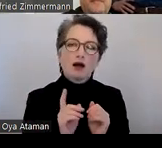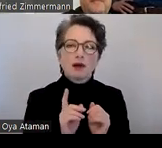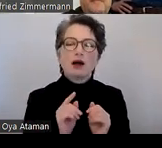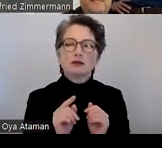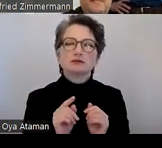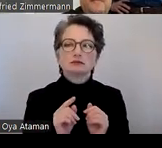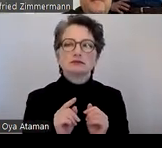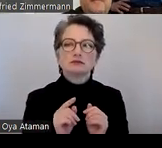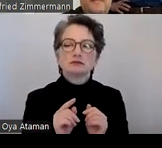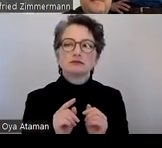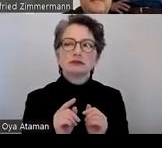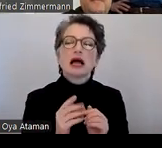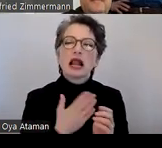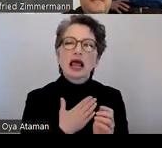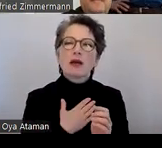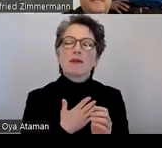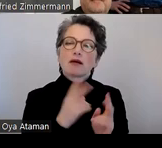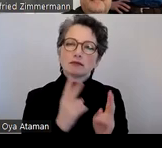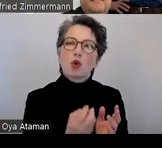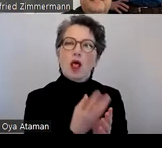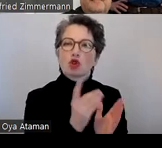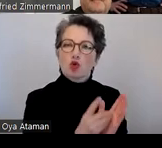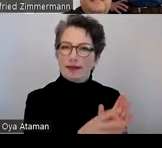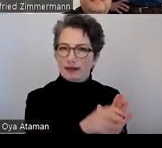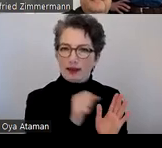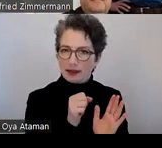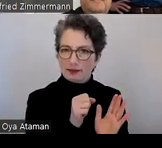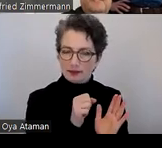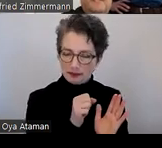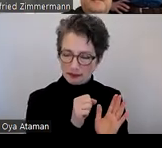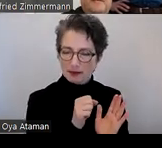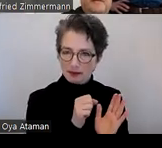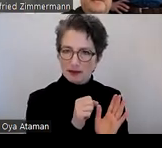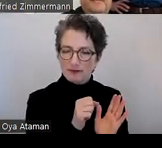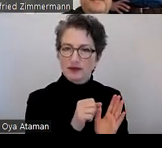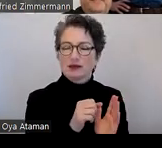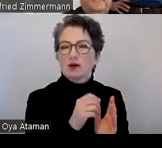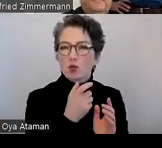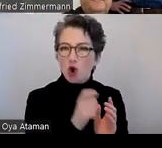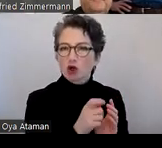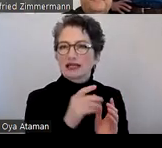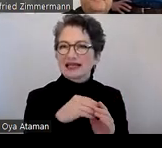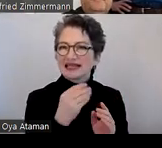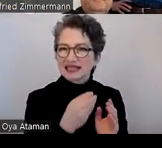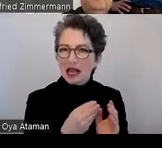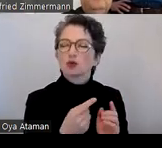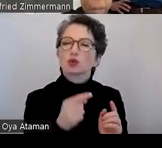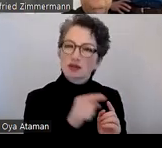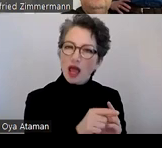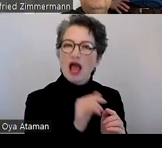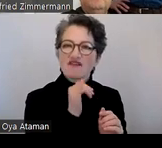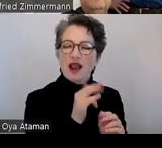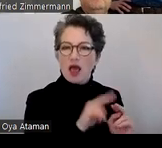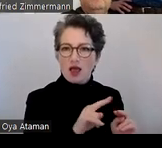sinnvoller, dann das Quelldokument zu nehmen, also zum Beispiel Word oder InDesign und dort die Fehler zu beheben